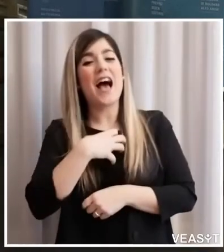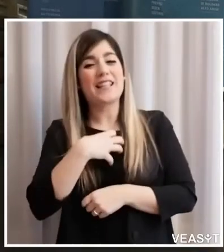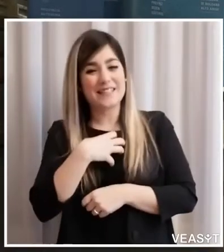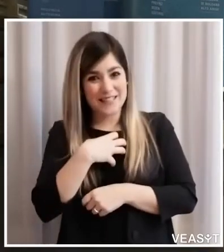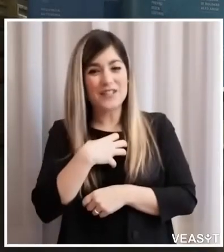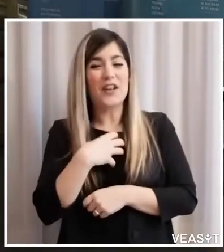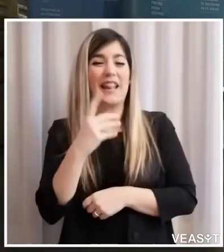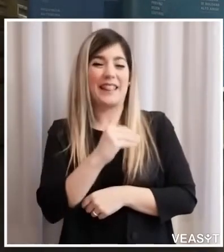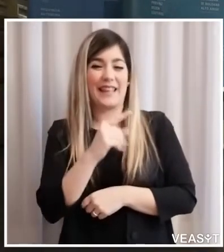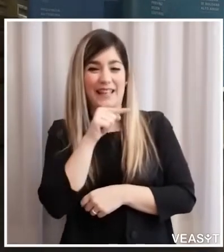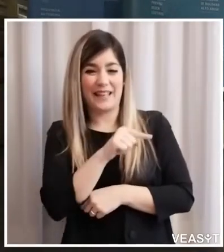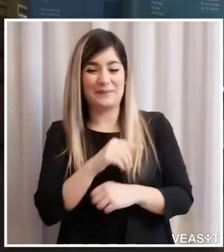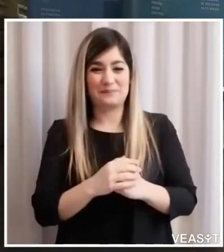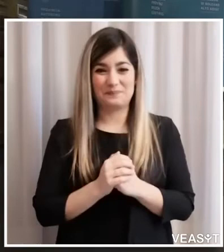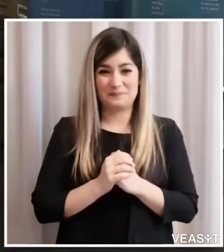'assessore Valtra Otec.